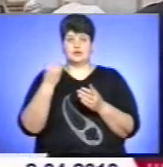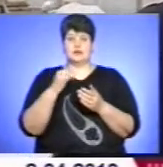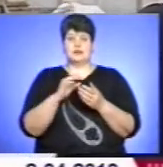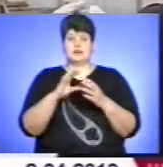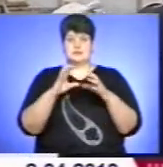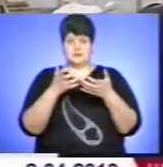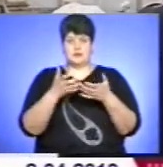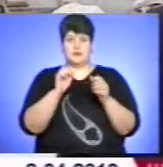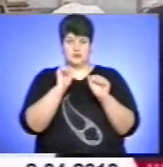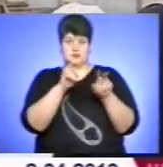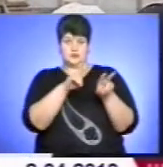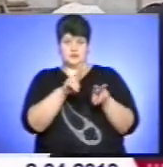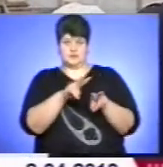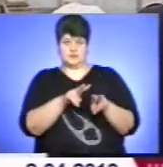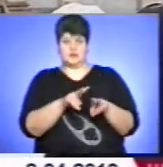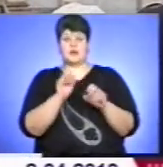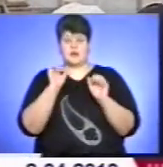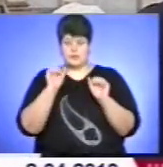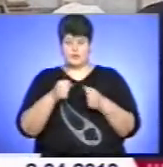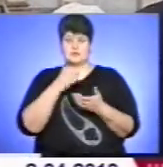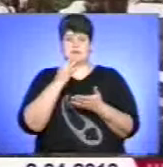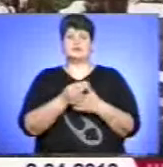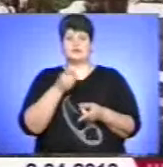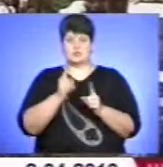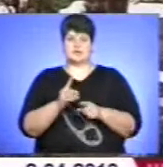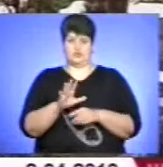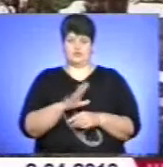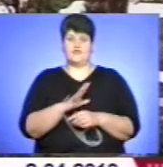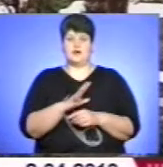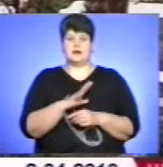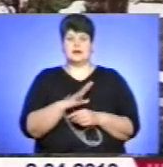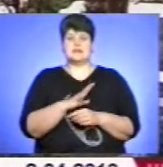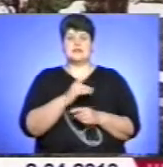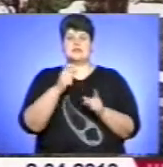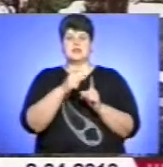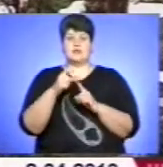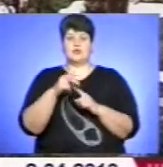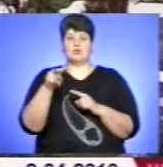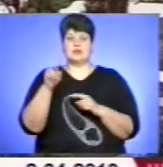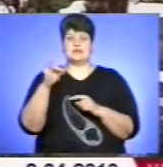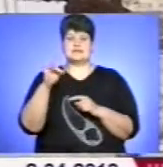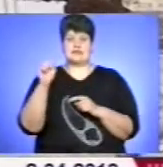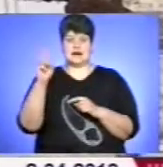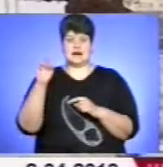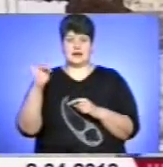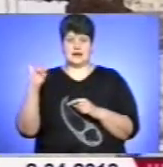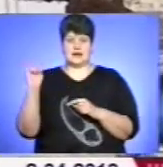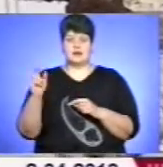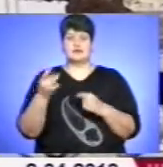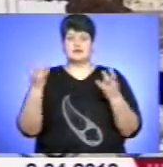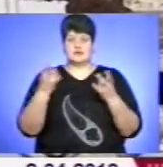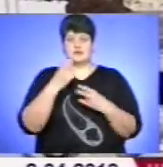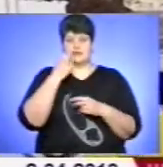ці зміни можемо простежити і говорити, що вони дійсно такі бувають. За словами Любомира Царика, нам доведеться звикнути до різких